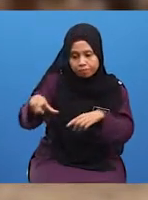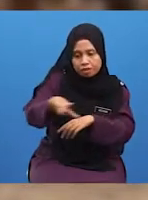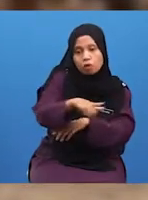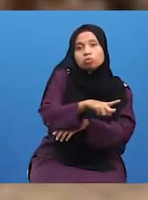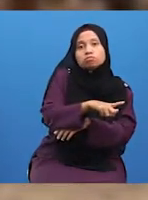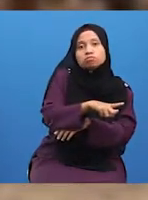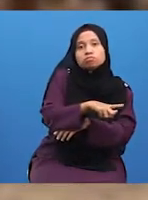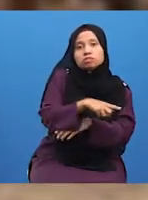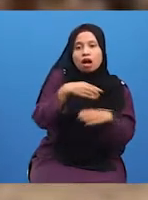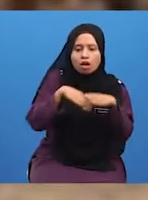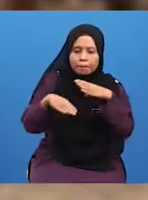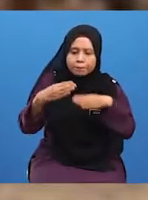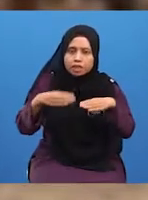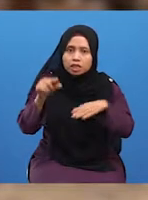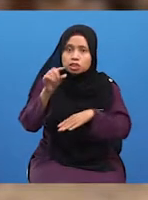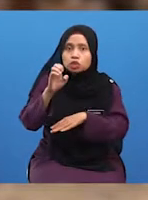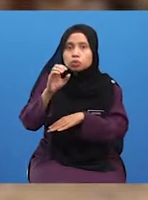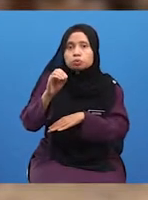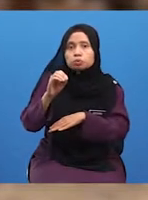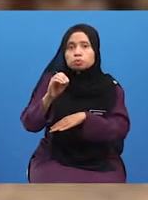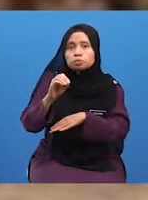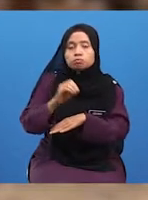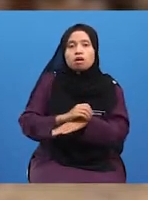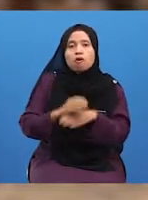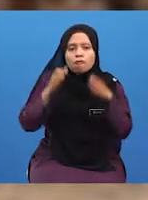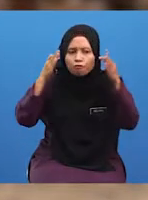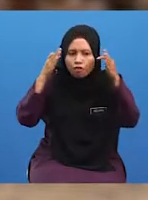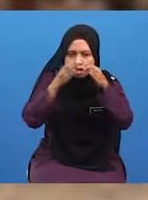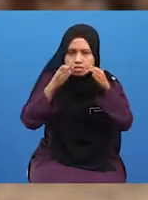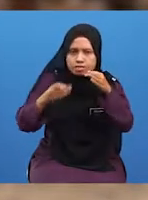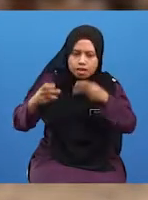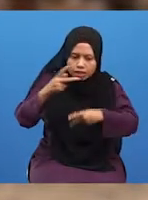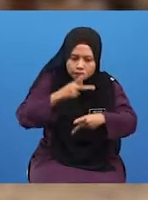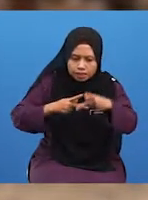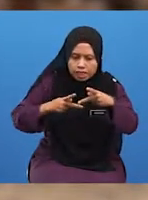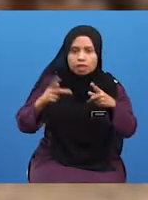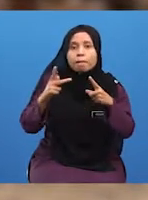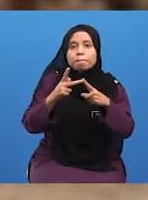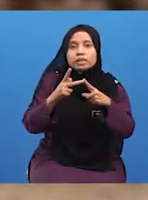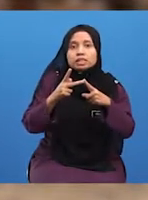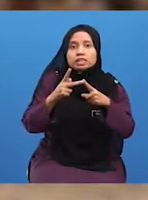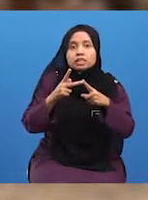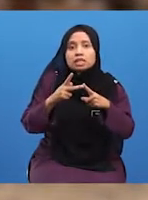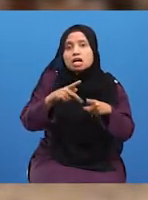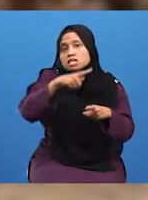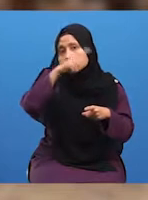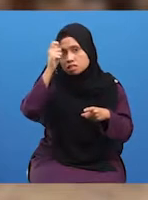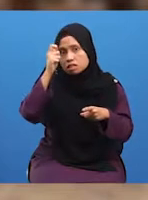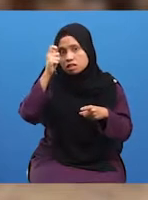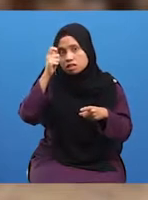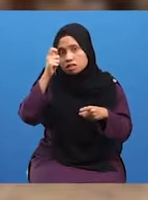manakala dalam bidang geografi fokus kajiannya kepada faktor